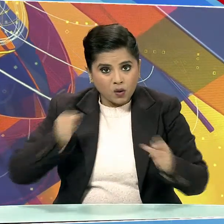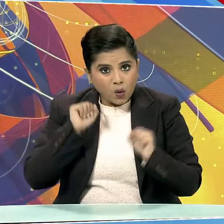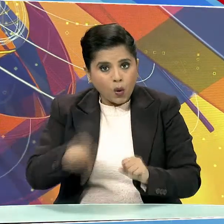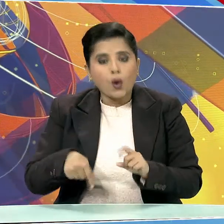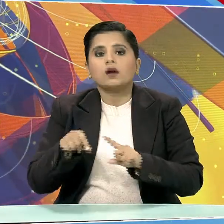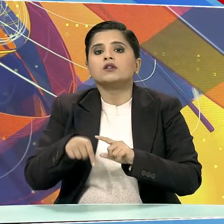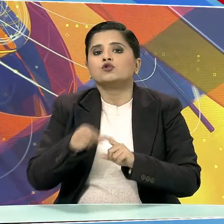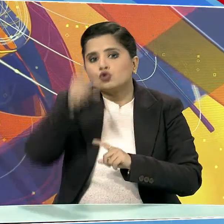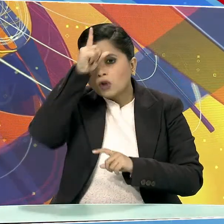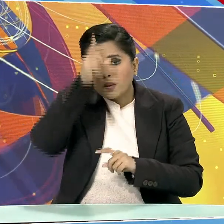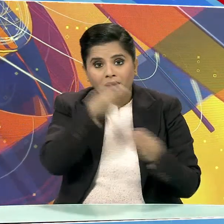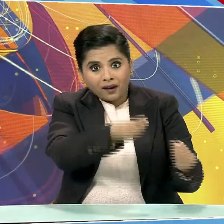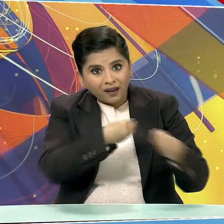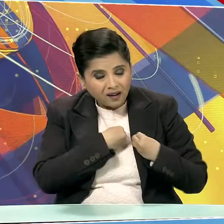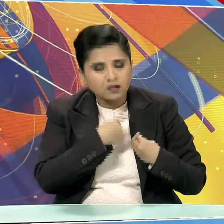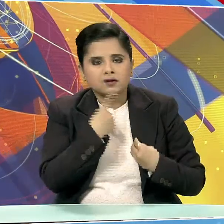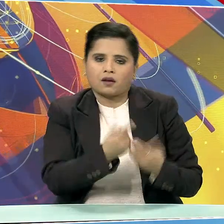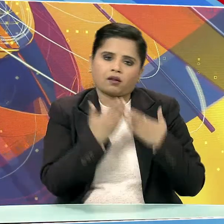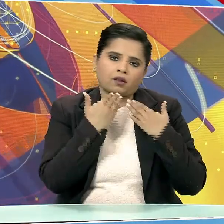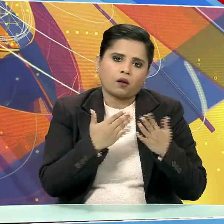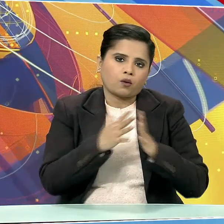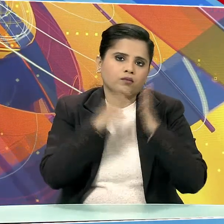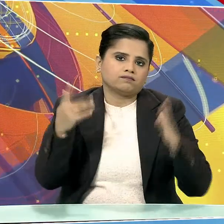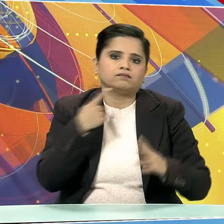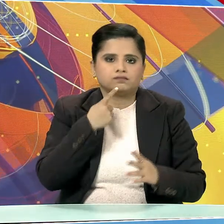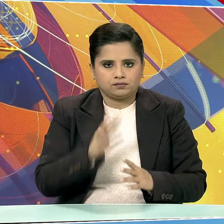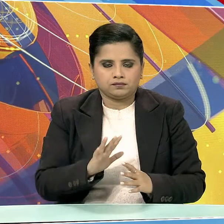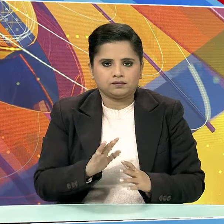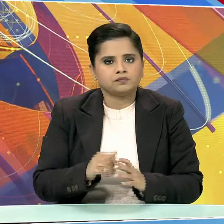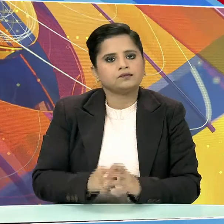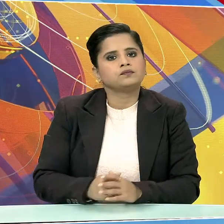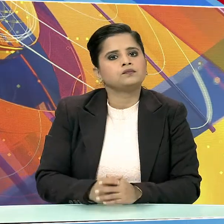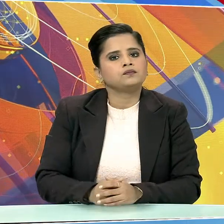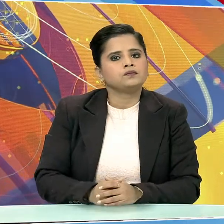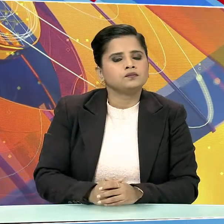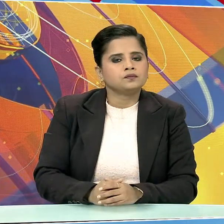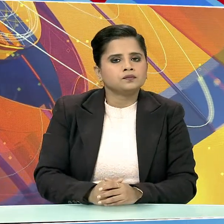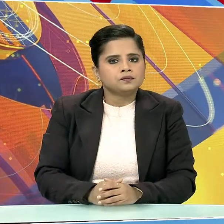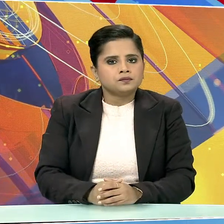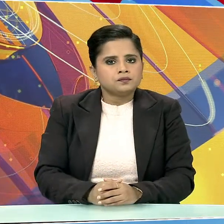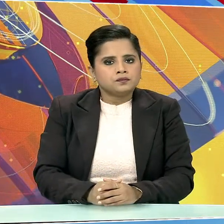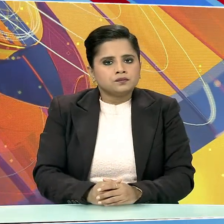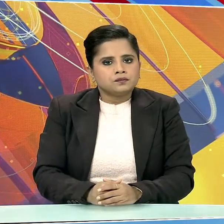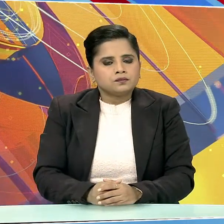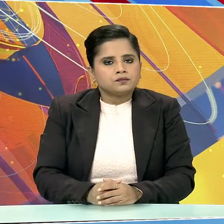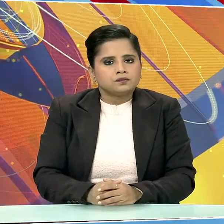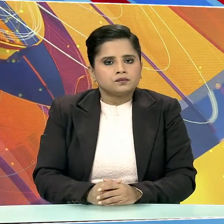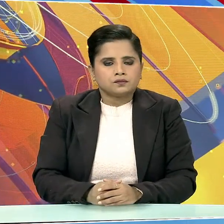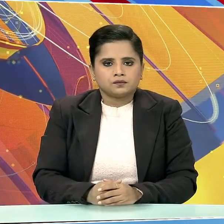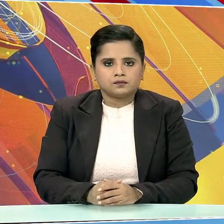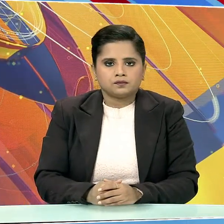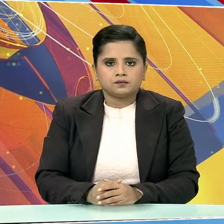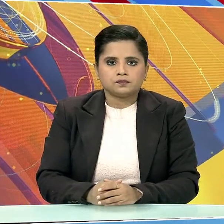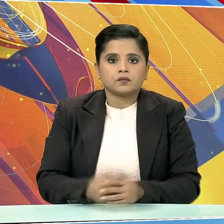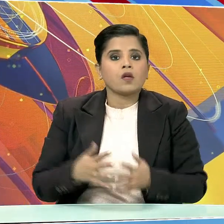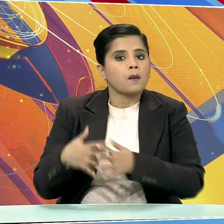जर्मनी का धन्यवाद किया है।